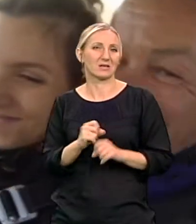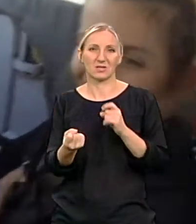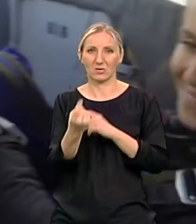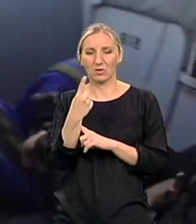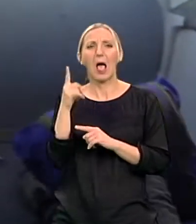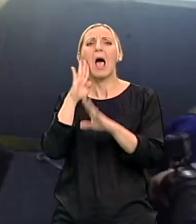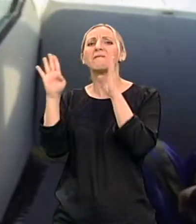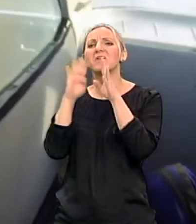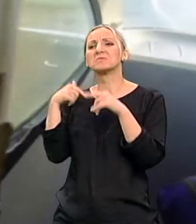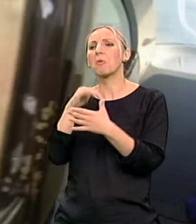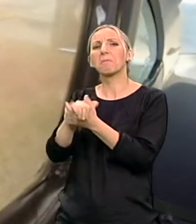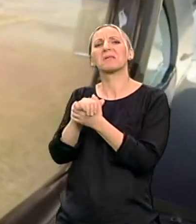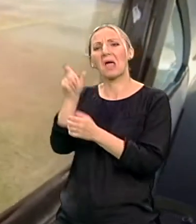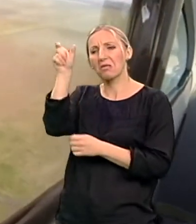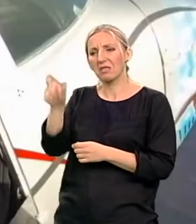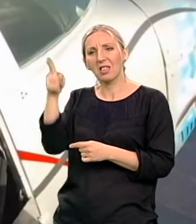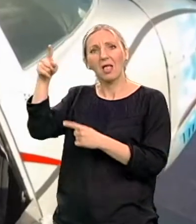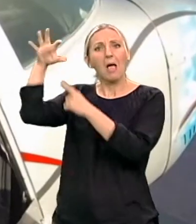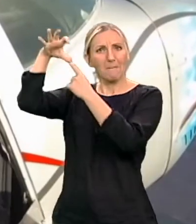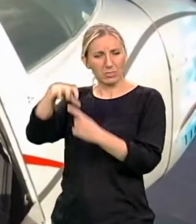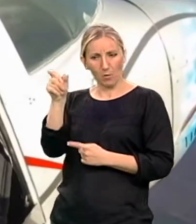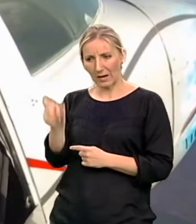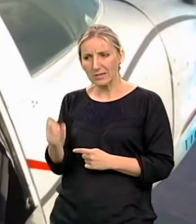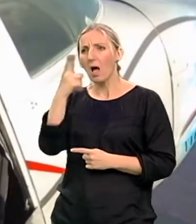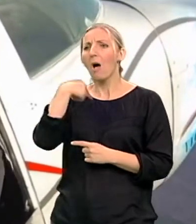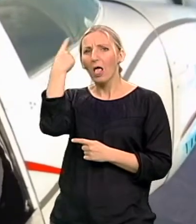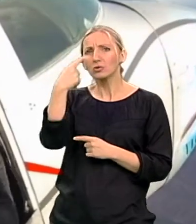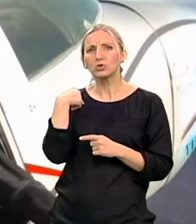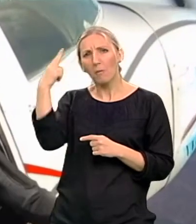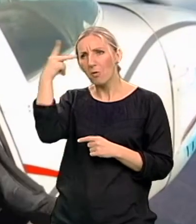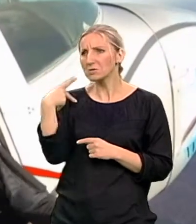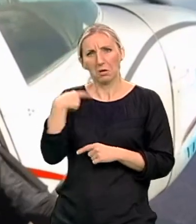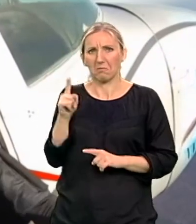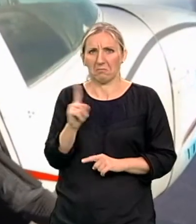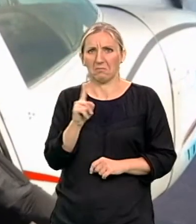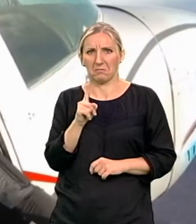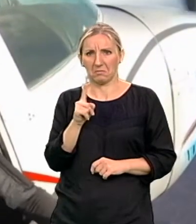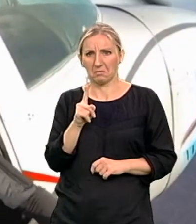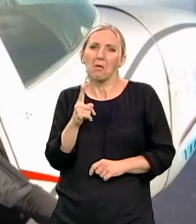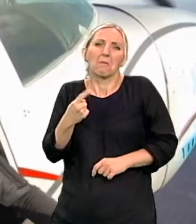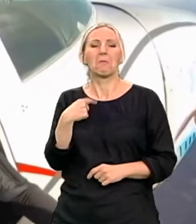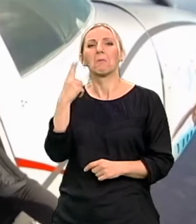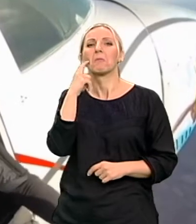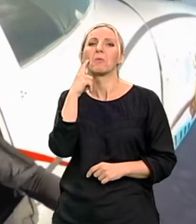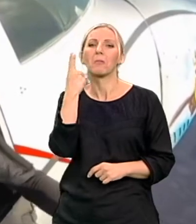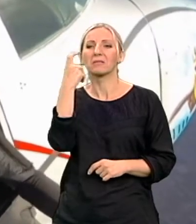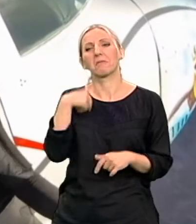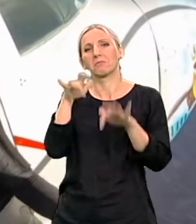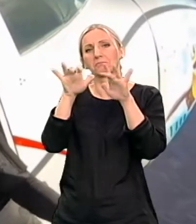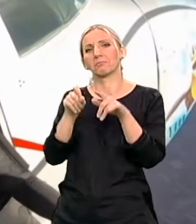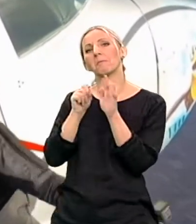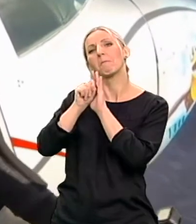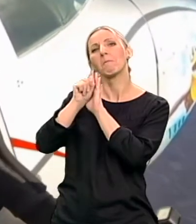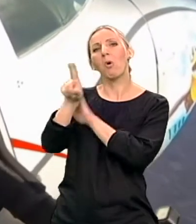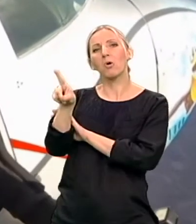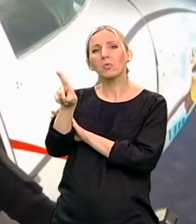imala na Facebooku za prijatelja jednog podobranca, kog inače lično nisam poznavala, došla mi je tako jedno večer kao, da ja njemu pošli na poruku čisto da